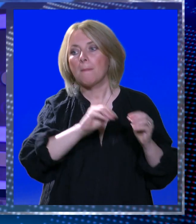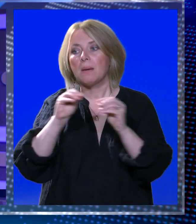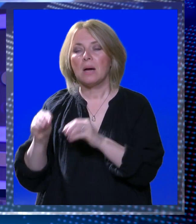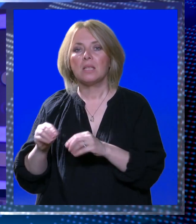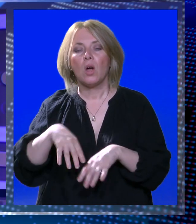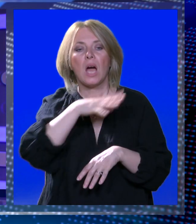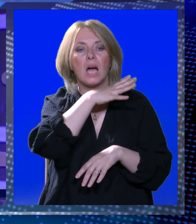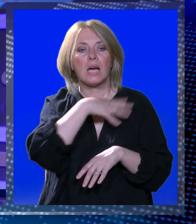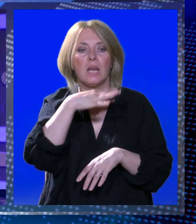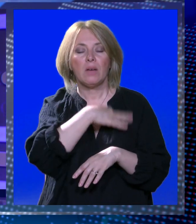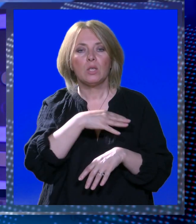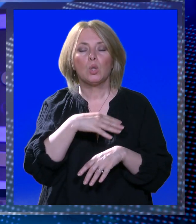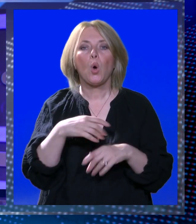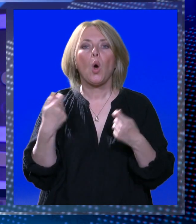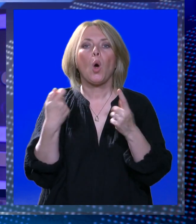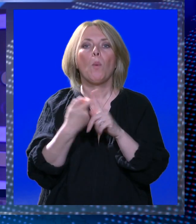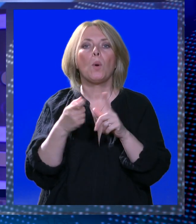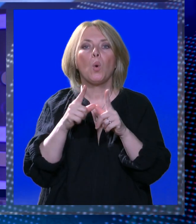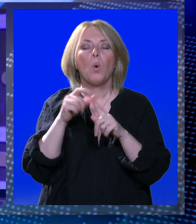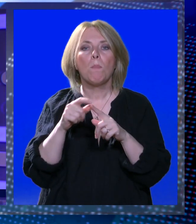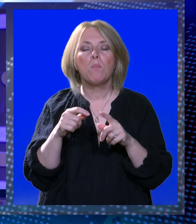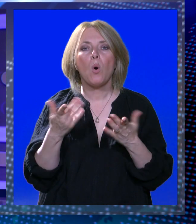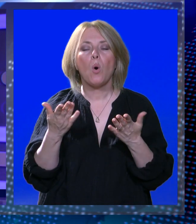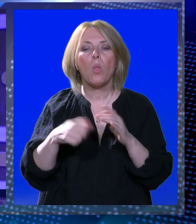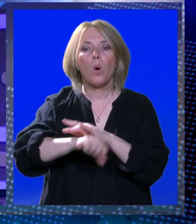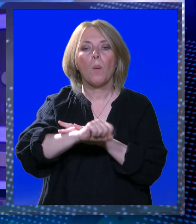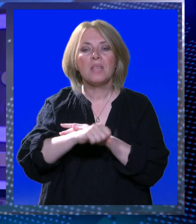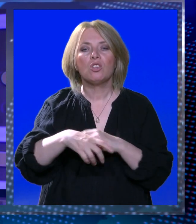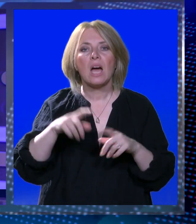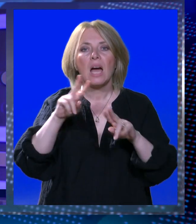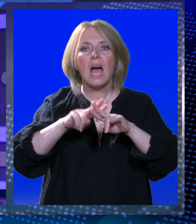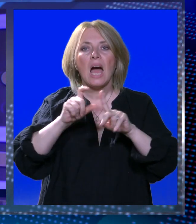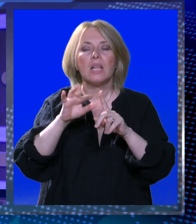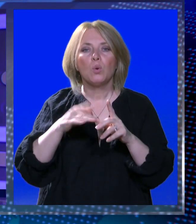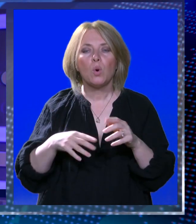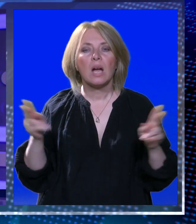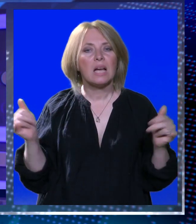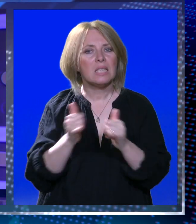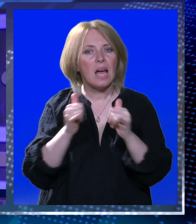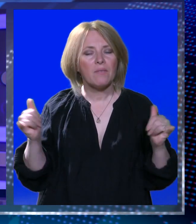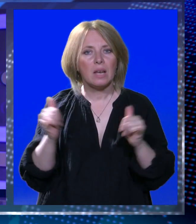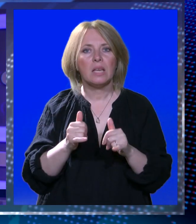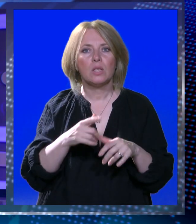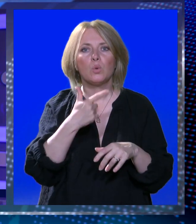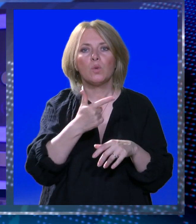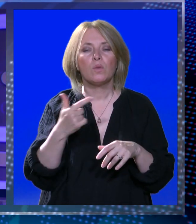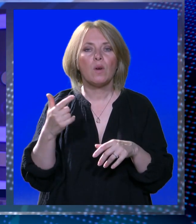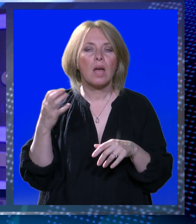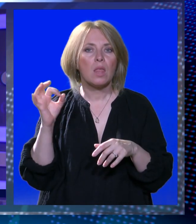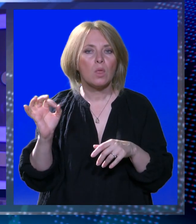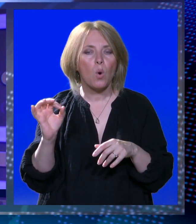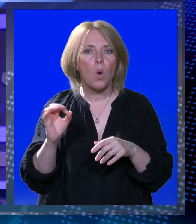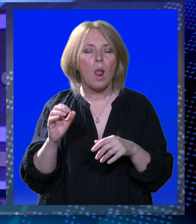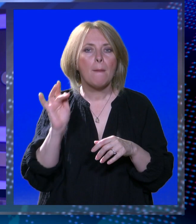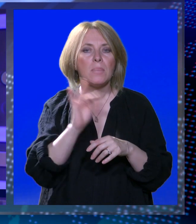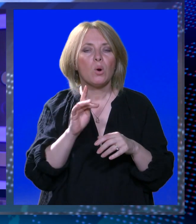se Hrvatskom kupu. Nogometaši Hajduka i Splita slavili su 2-0 protiv Šibenika i tako osvojili